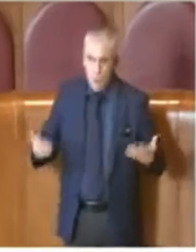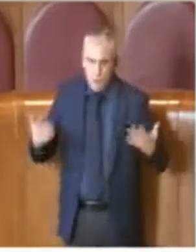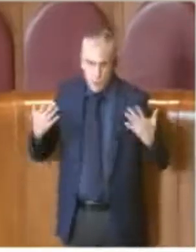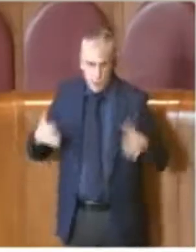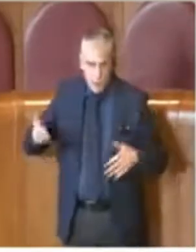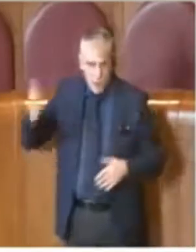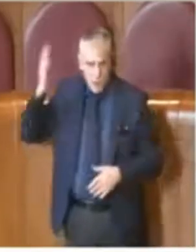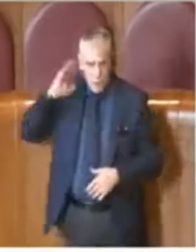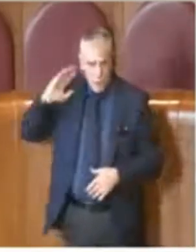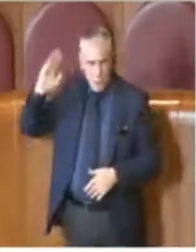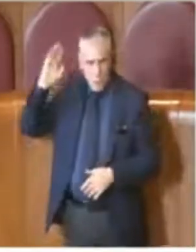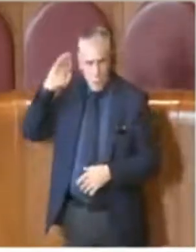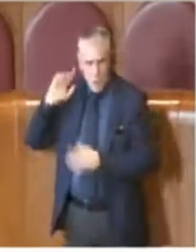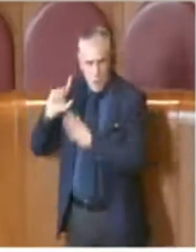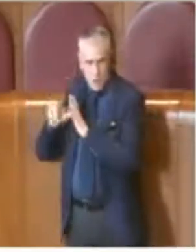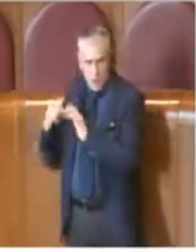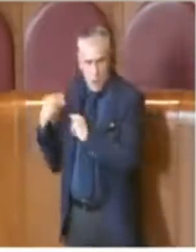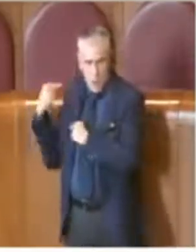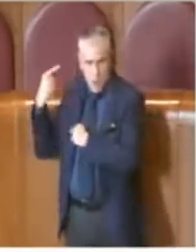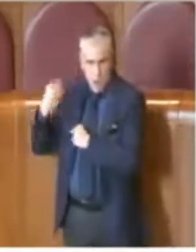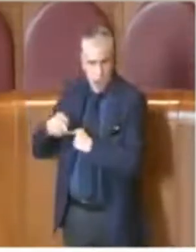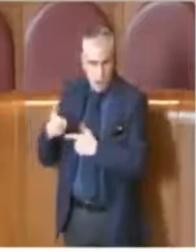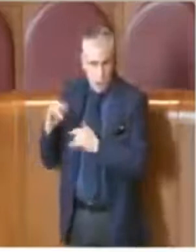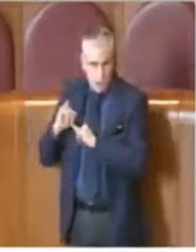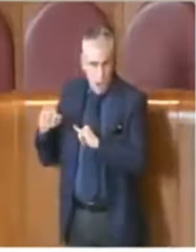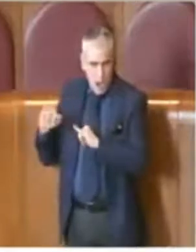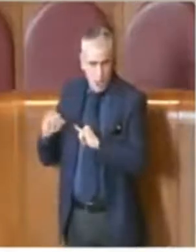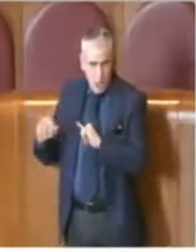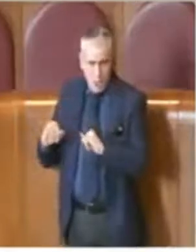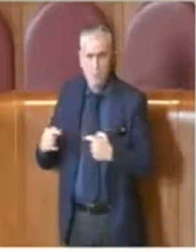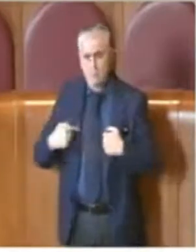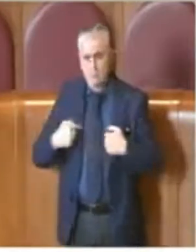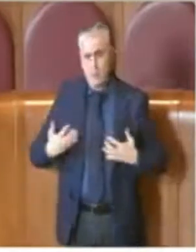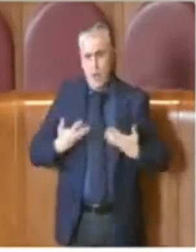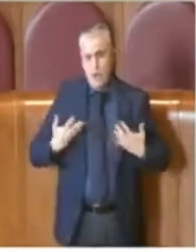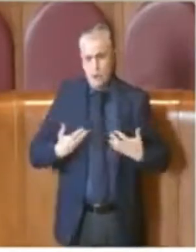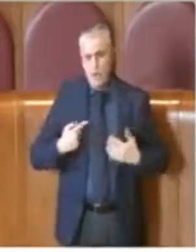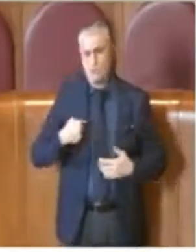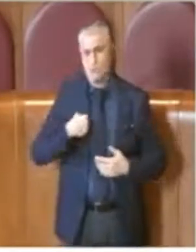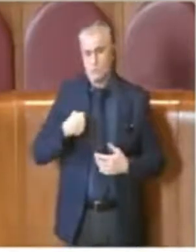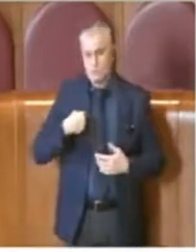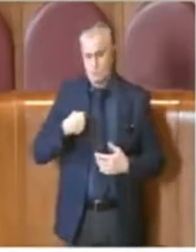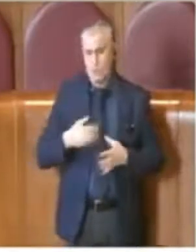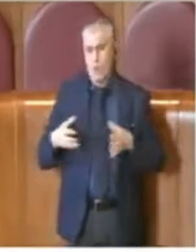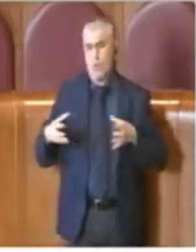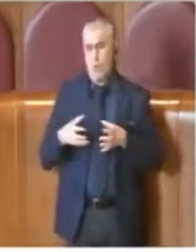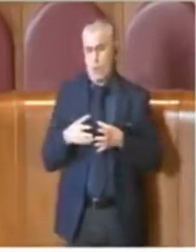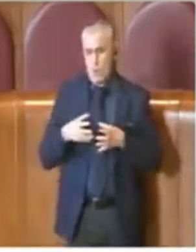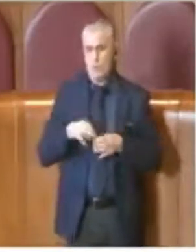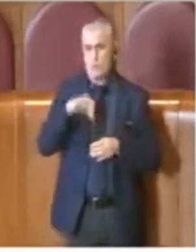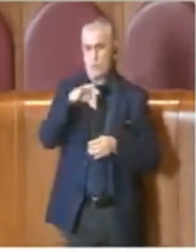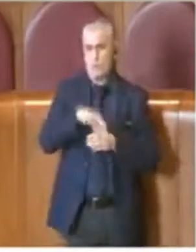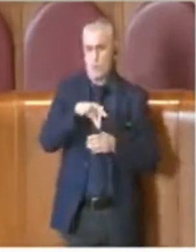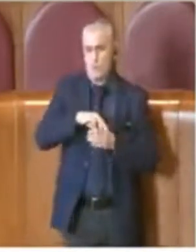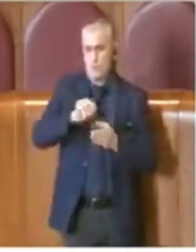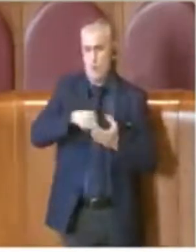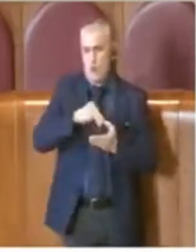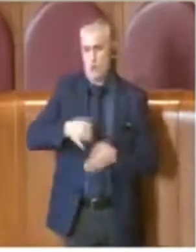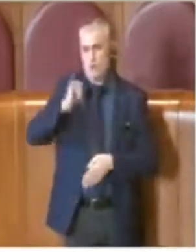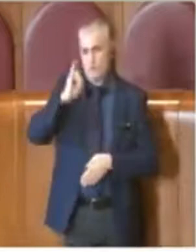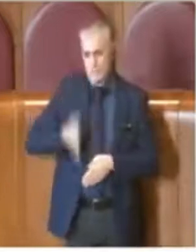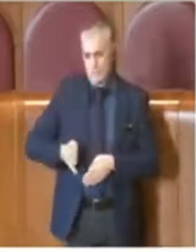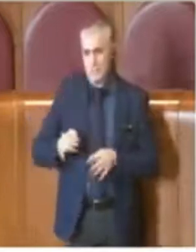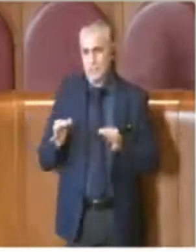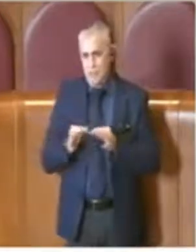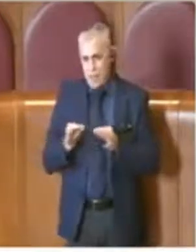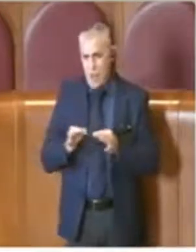tantissimi anni in questa città. Quindi votiamo convintamente sì a questa